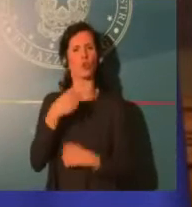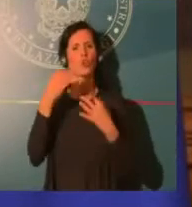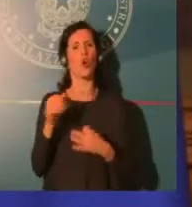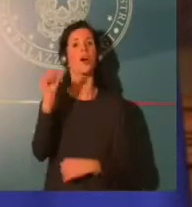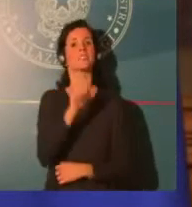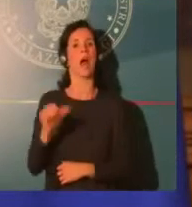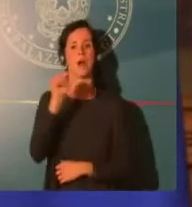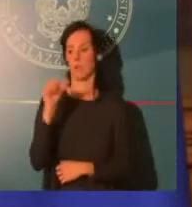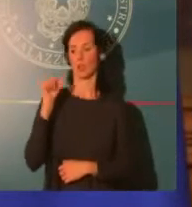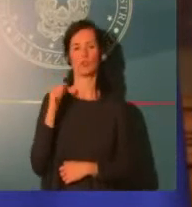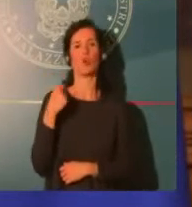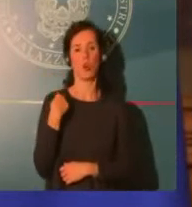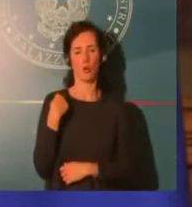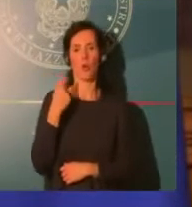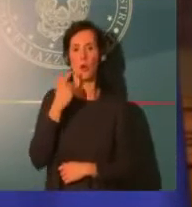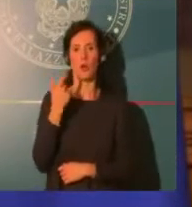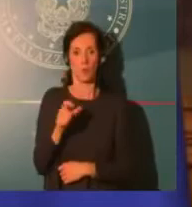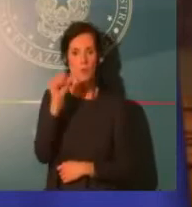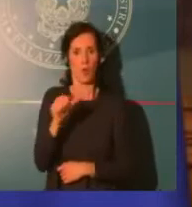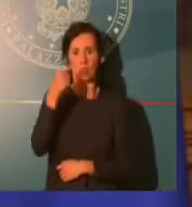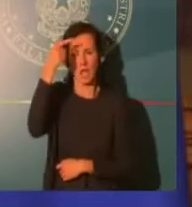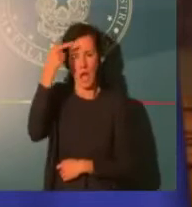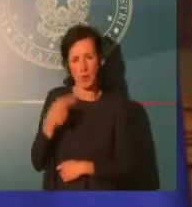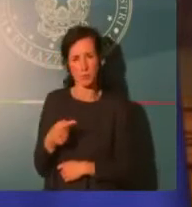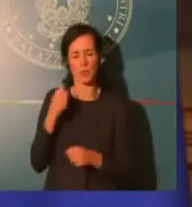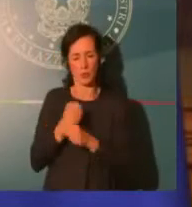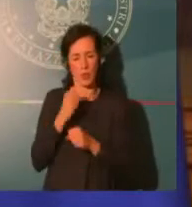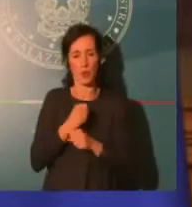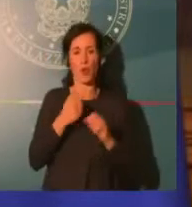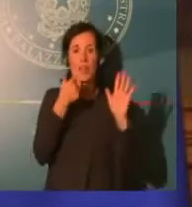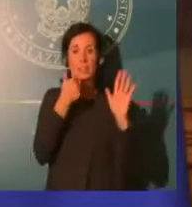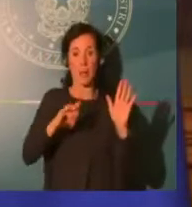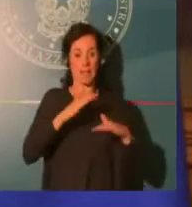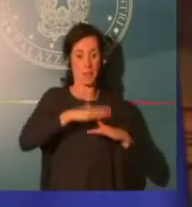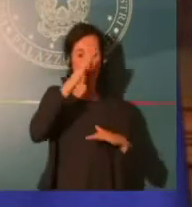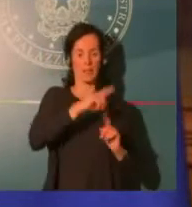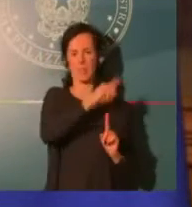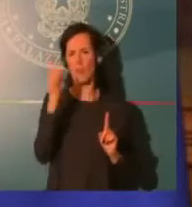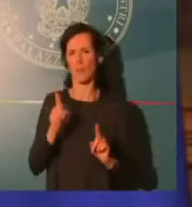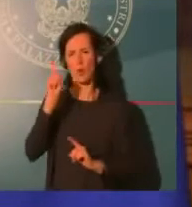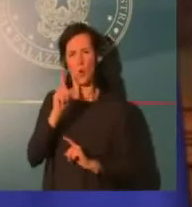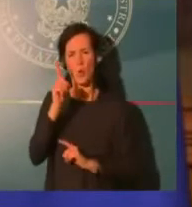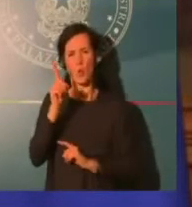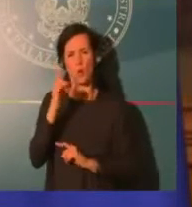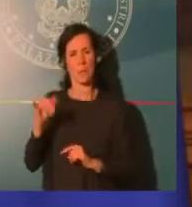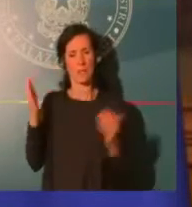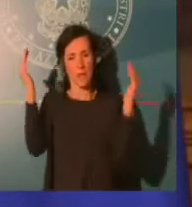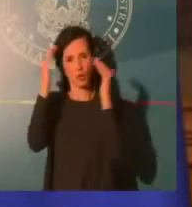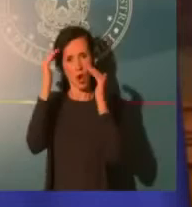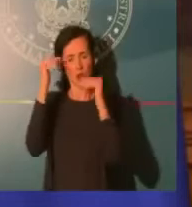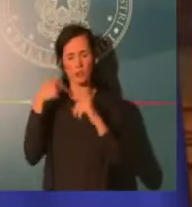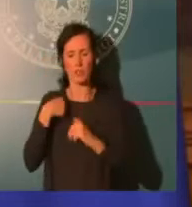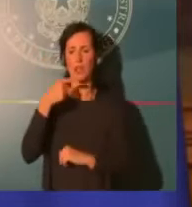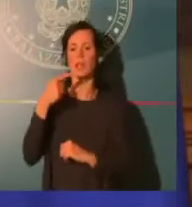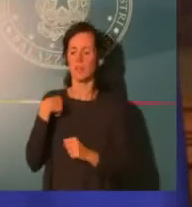'una e mezza di notte, nell'arco della giornata ho incontrato tutti i capigruppo di maggioranza e di opposizione con i quali